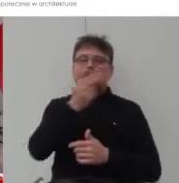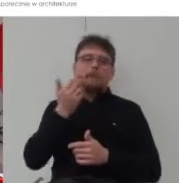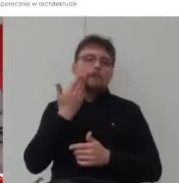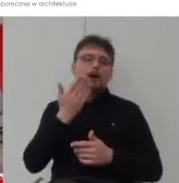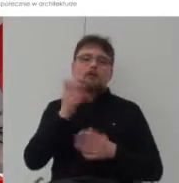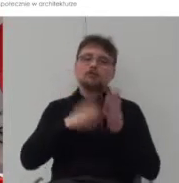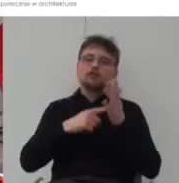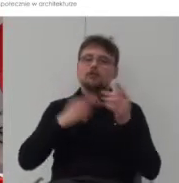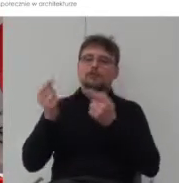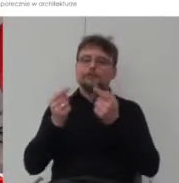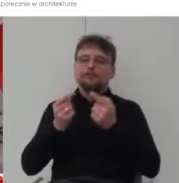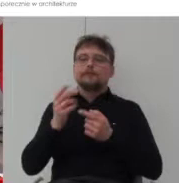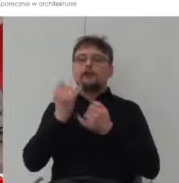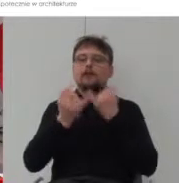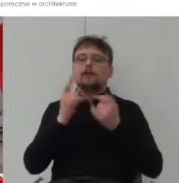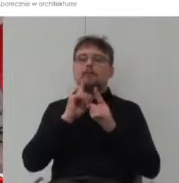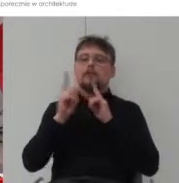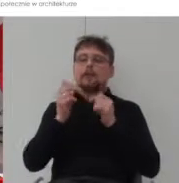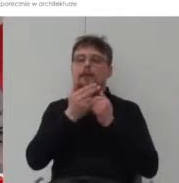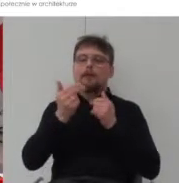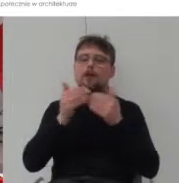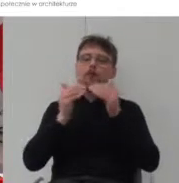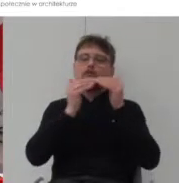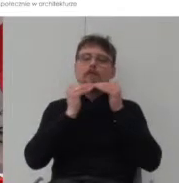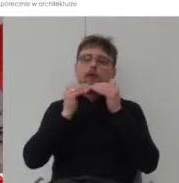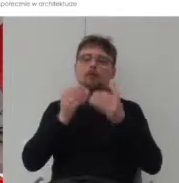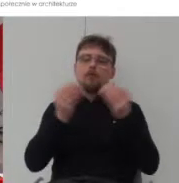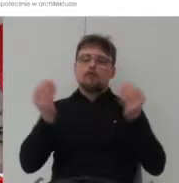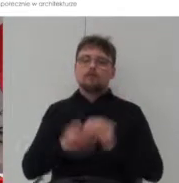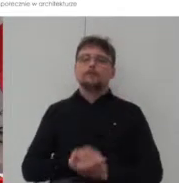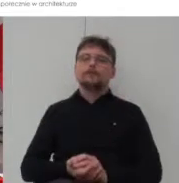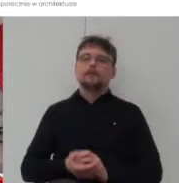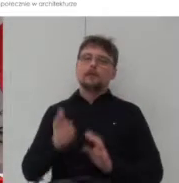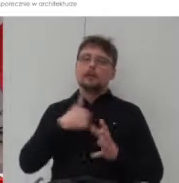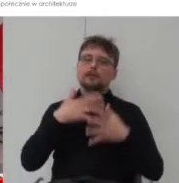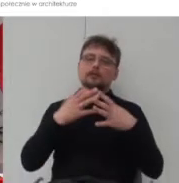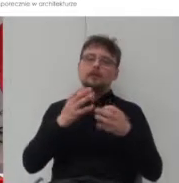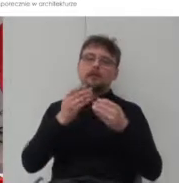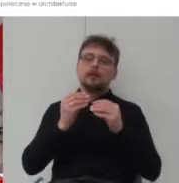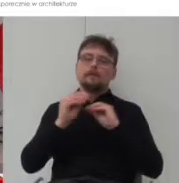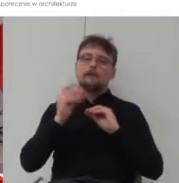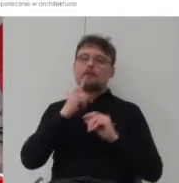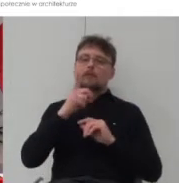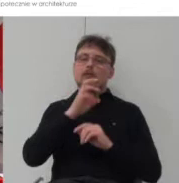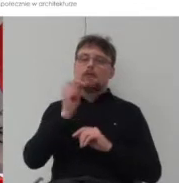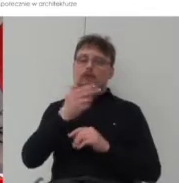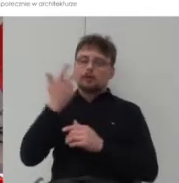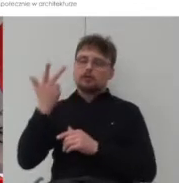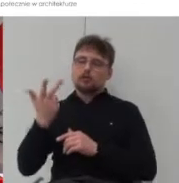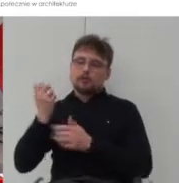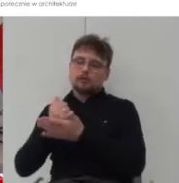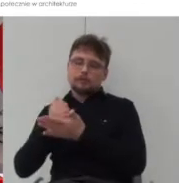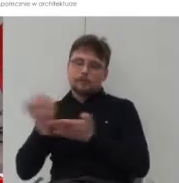kiedy mówimy o zrównoważonym rozwoju a ja chciałbym się najbardziej zająć tym trzecim aspektem który jest najbardziej